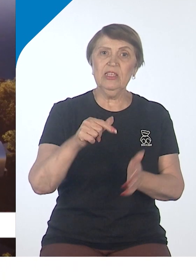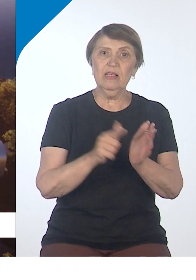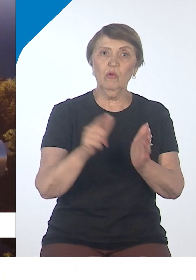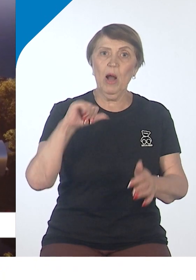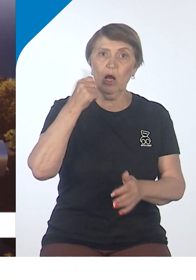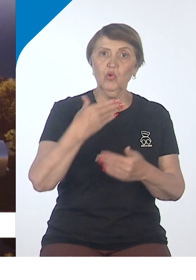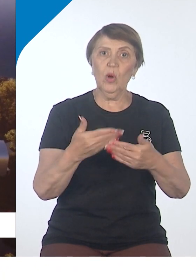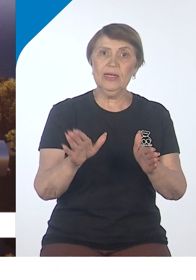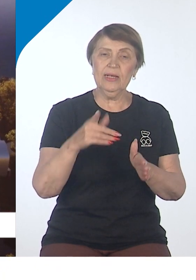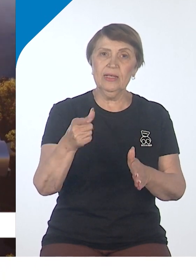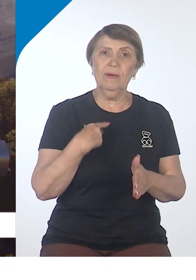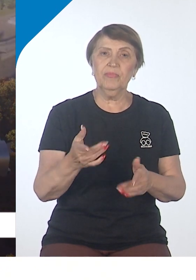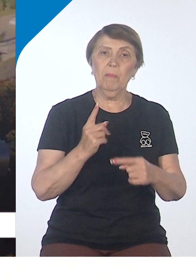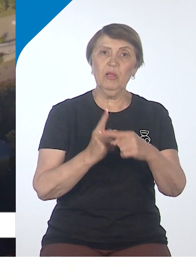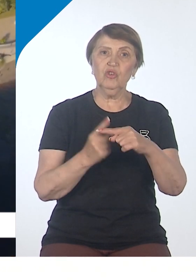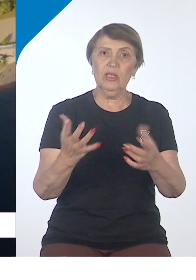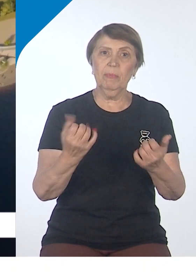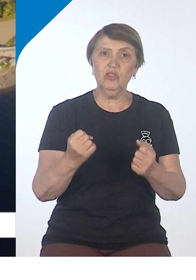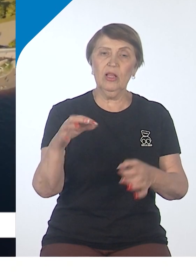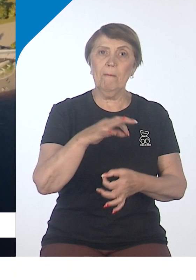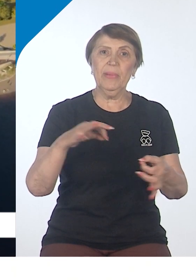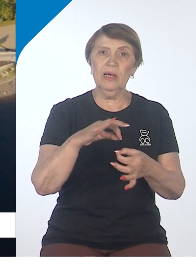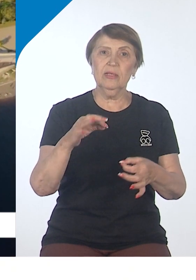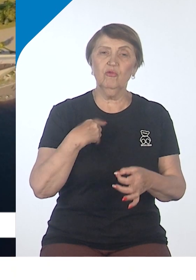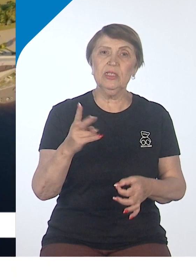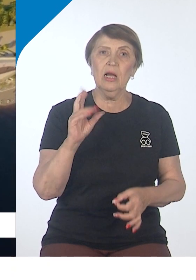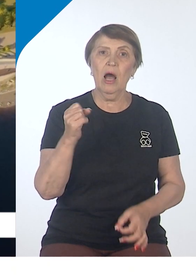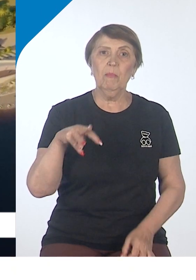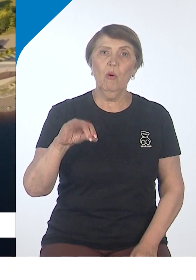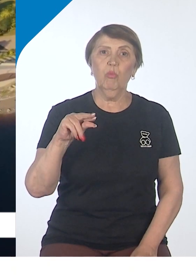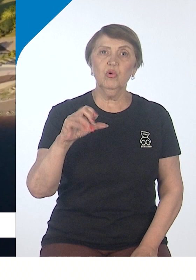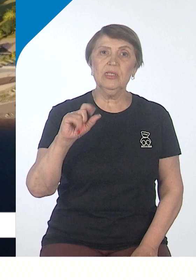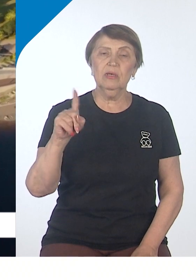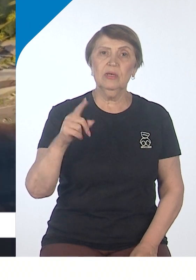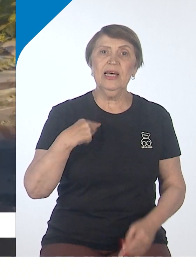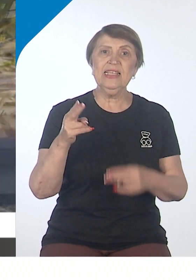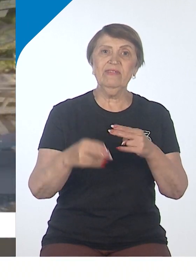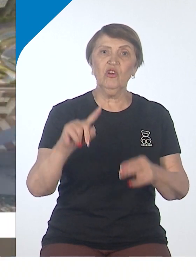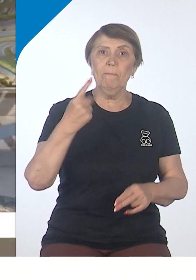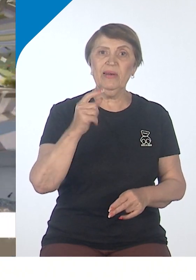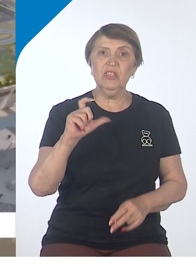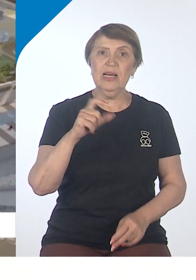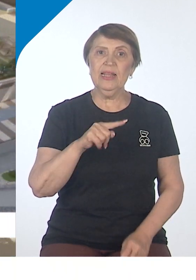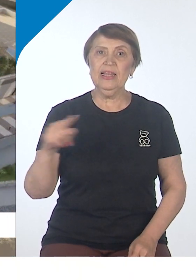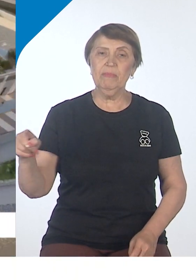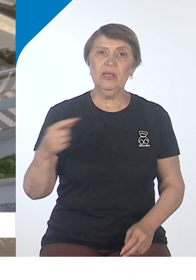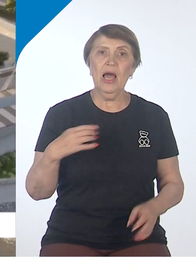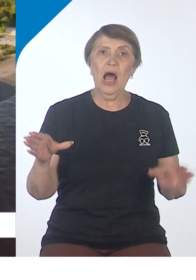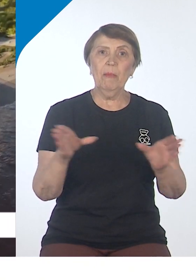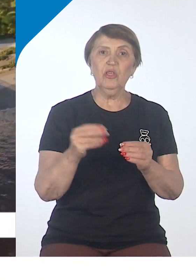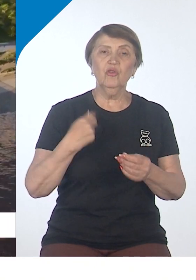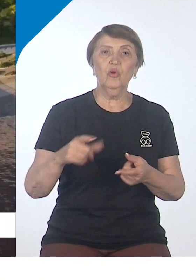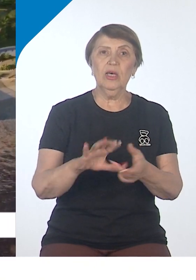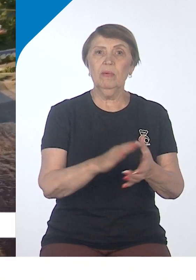Положительное решение госэкспертизы получил проект Межвузовского кампуса. Уже завершено проектирование первого этапа Объединенной набережной